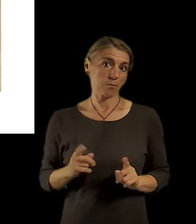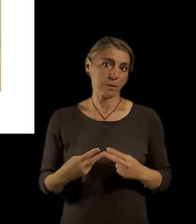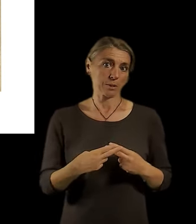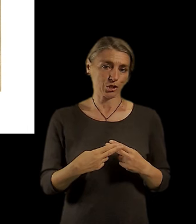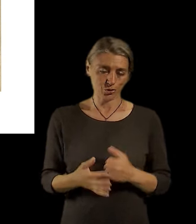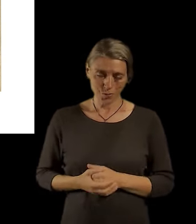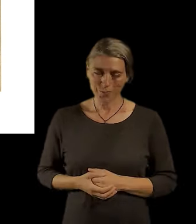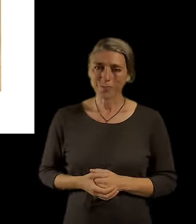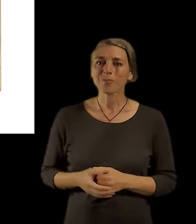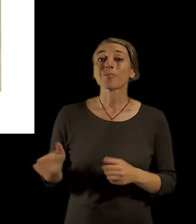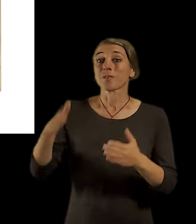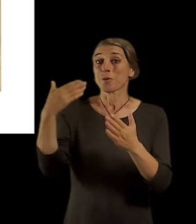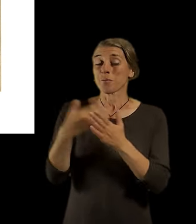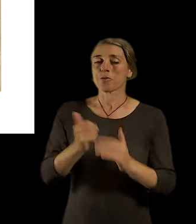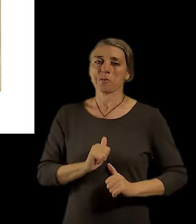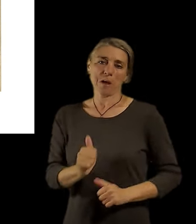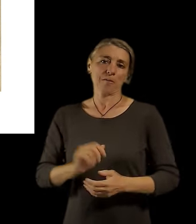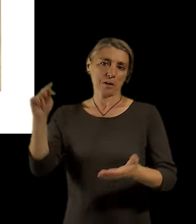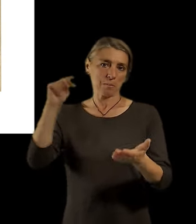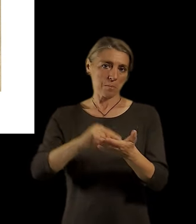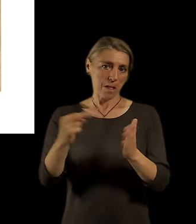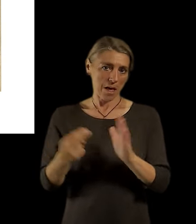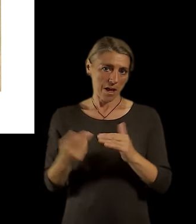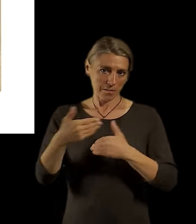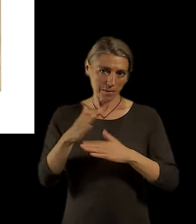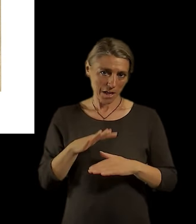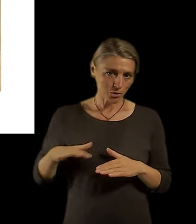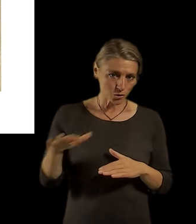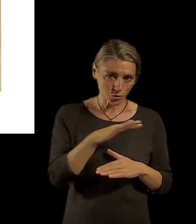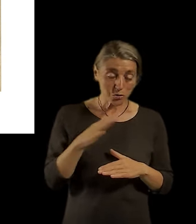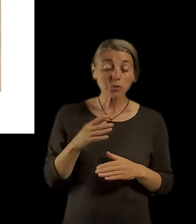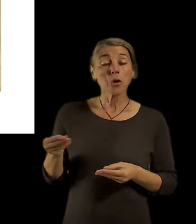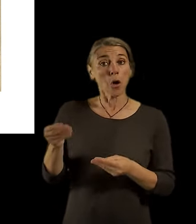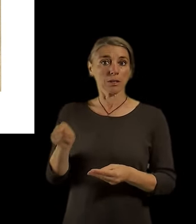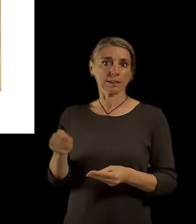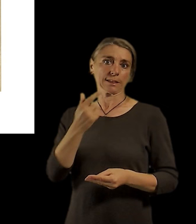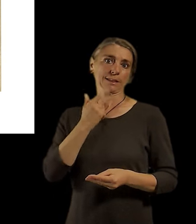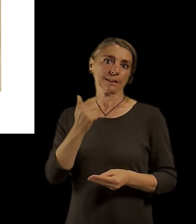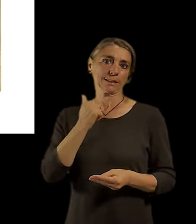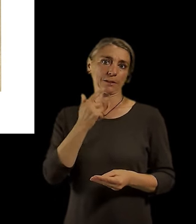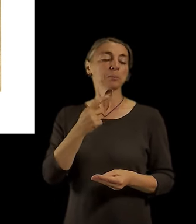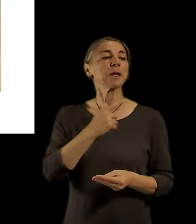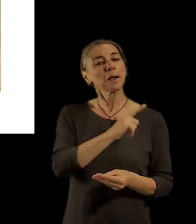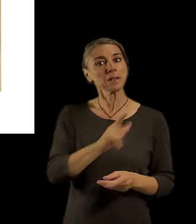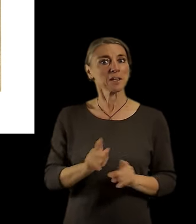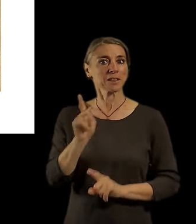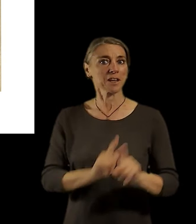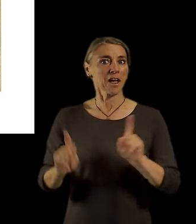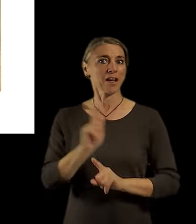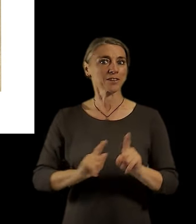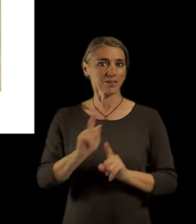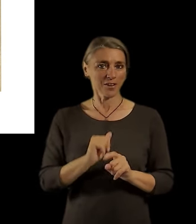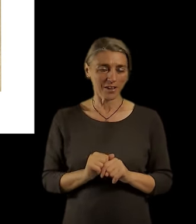takového kontinuálního města. Přišlo nám to zajímavé za dvou důvodů, které chci zmínit. Za prvý jeden, že určité takové